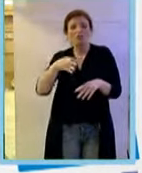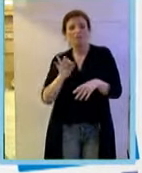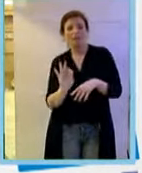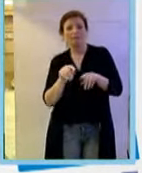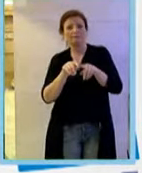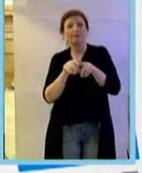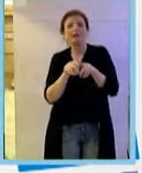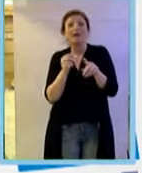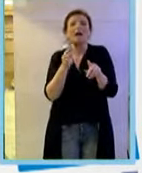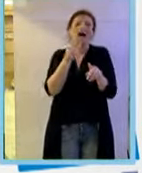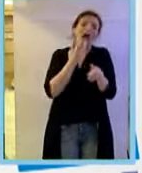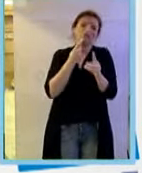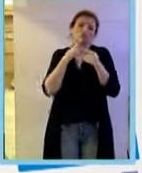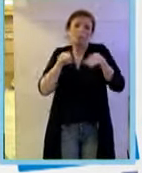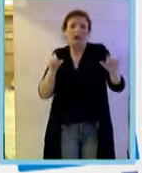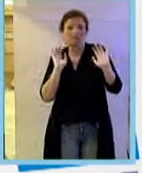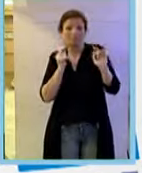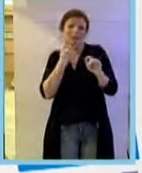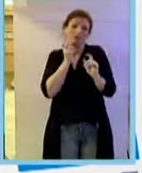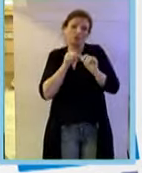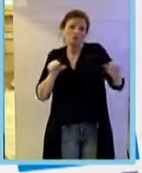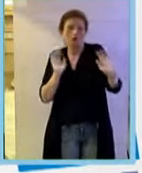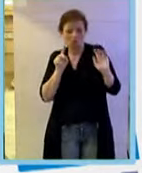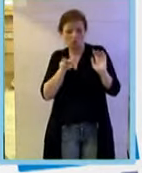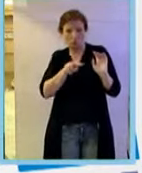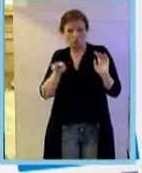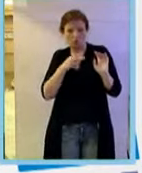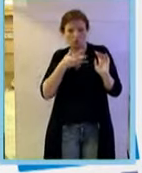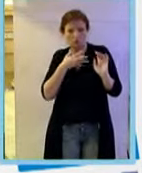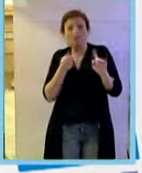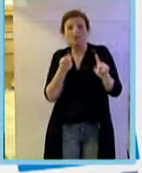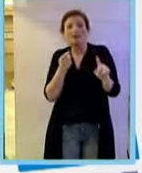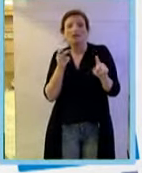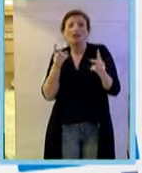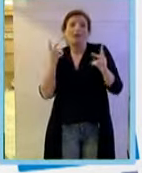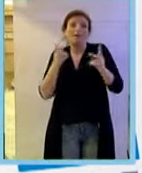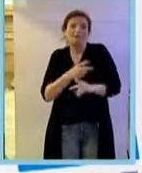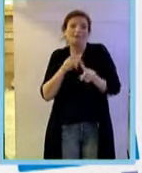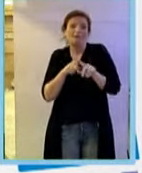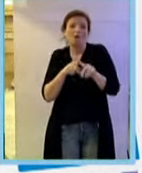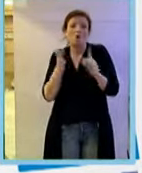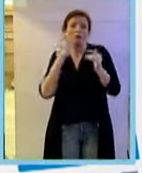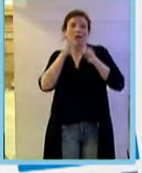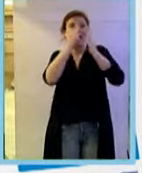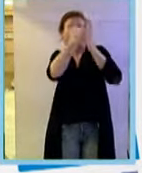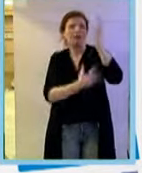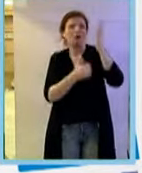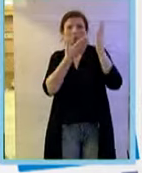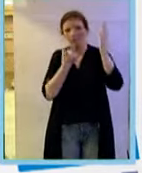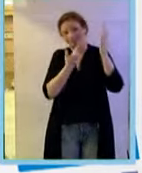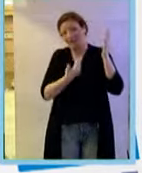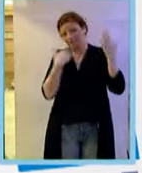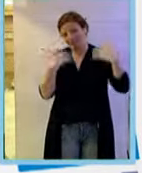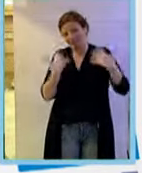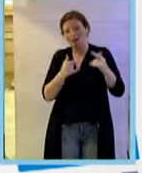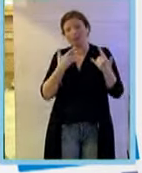basico, acido e basico. Si tratta ovviamente di una lista alquanto incompleta. Ci sono circa